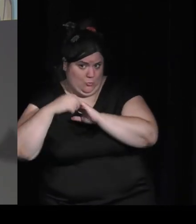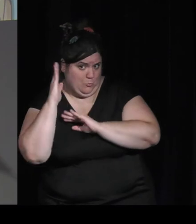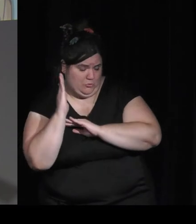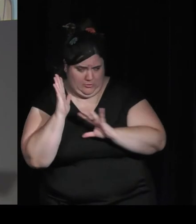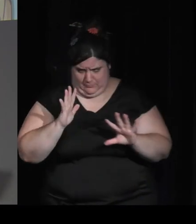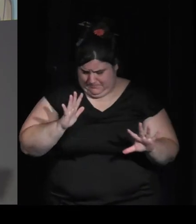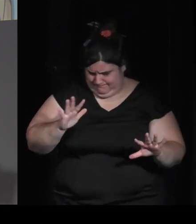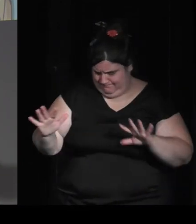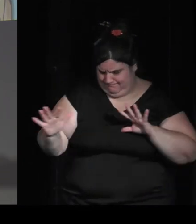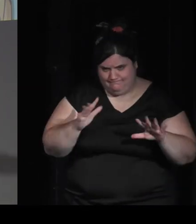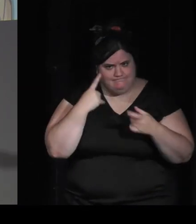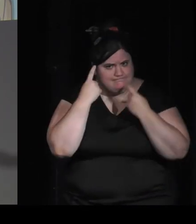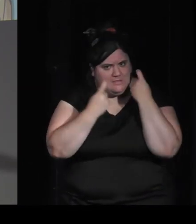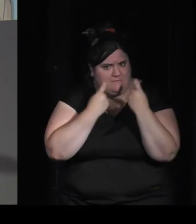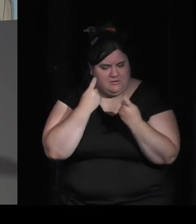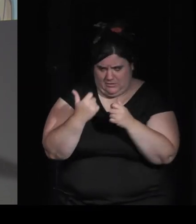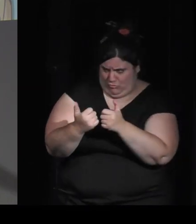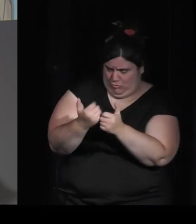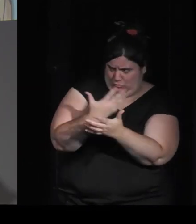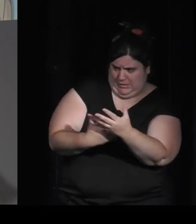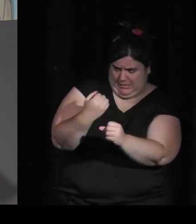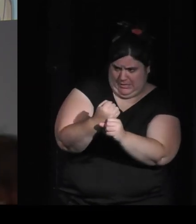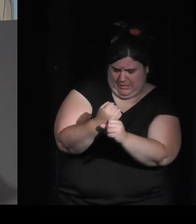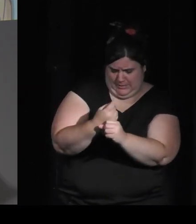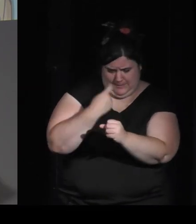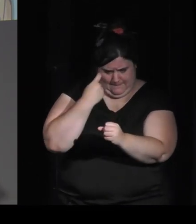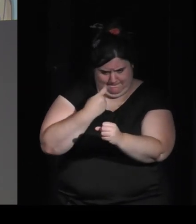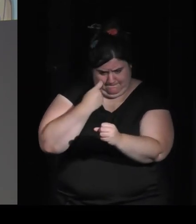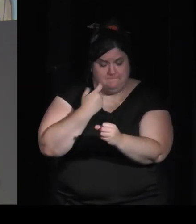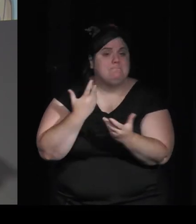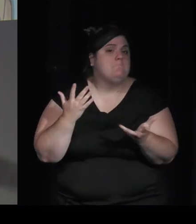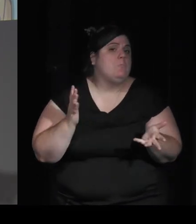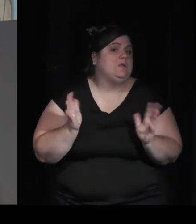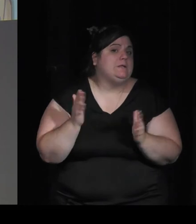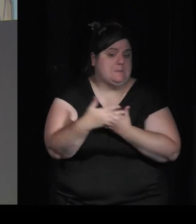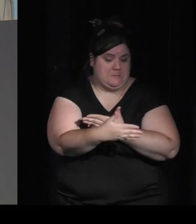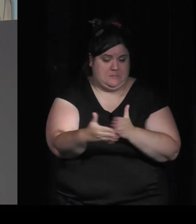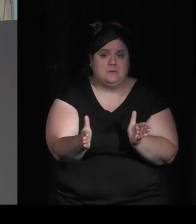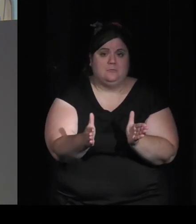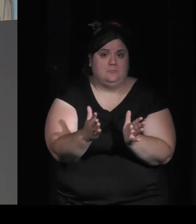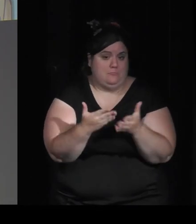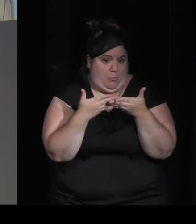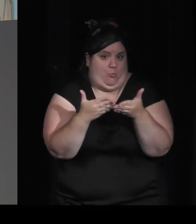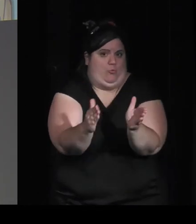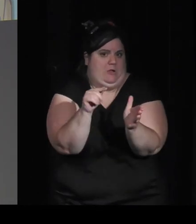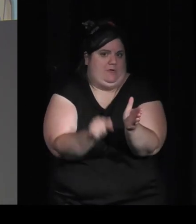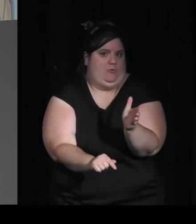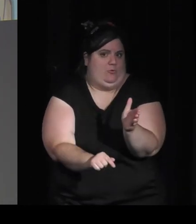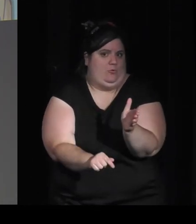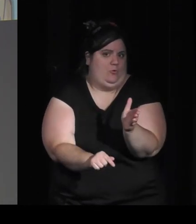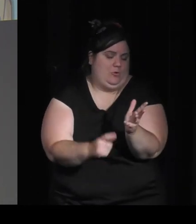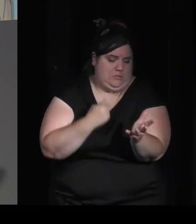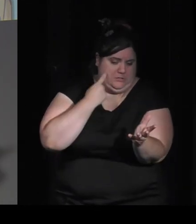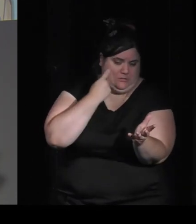en cherchant des financements pour créer ce jeu qu'est arrivé l'idée de la chaire et à travers des rencontres avec des personnes notamment